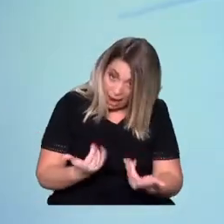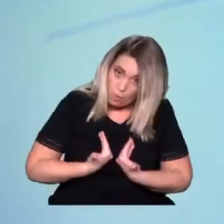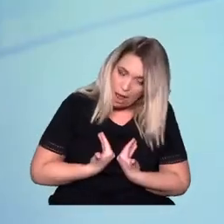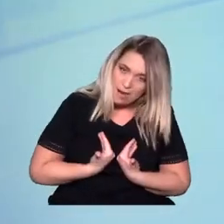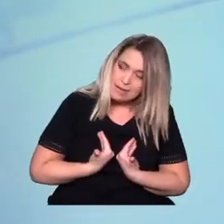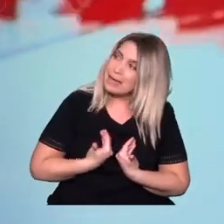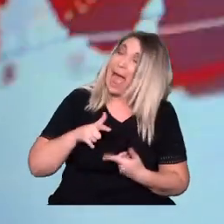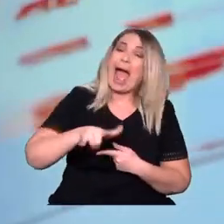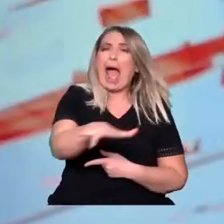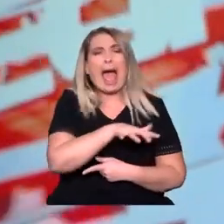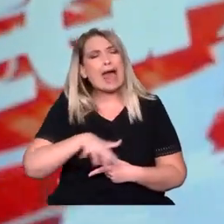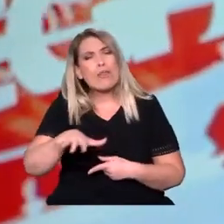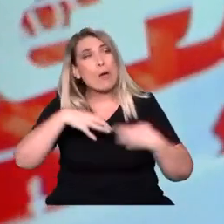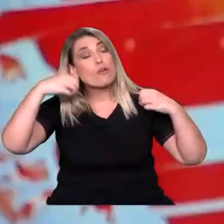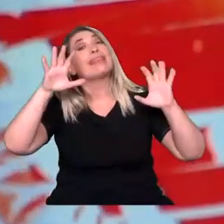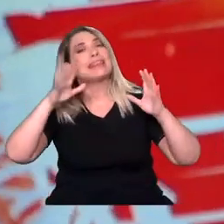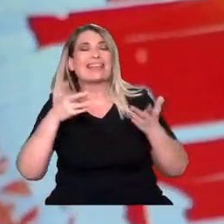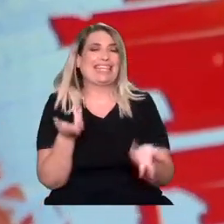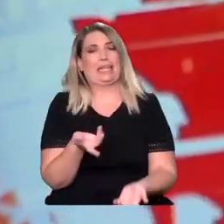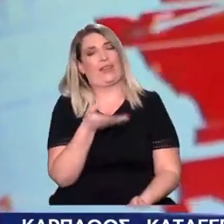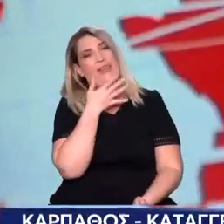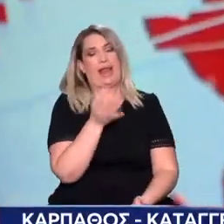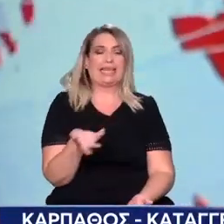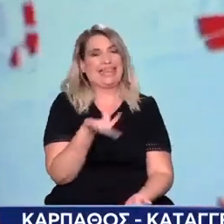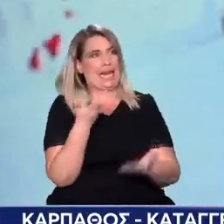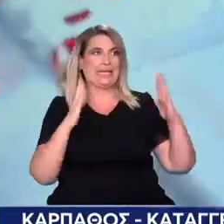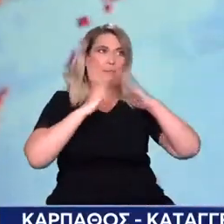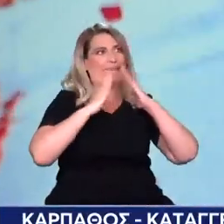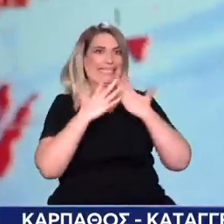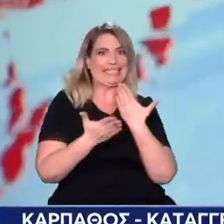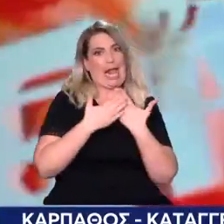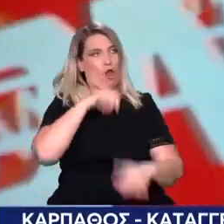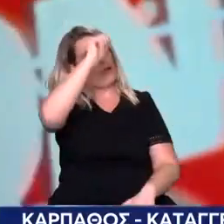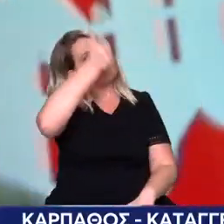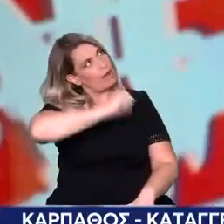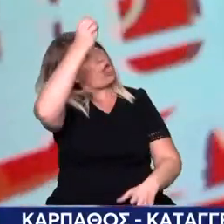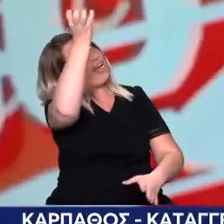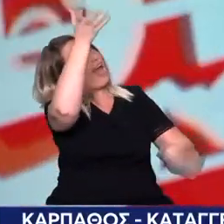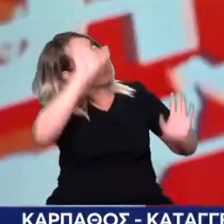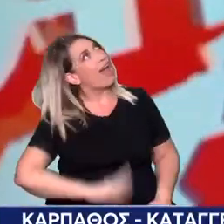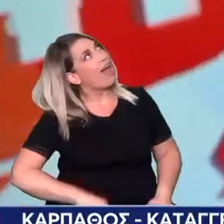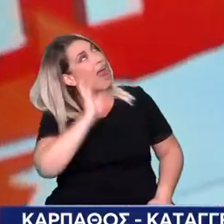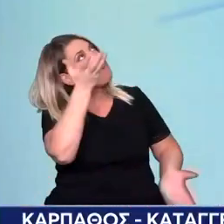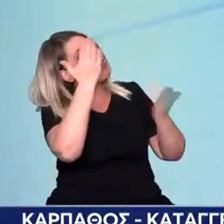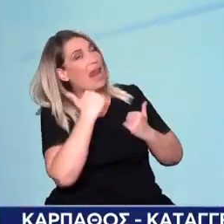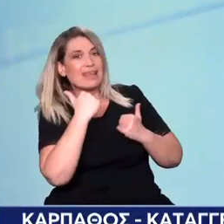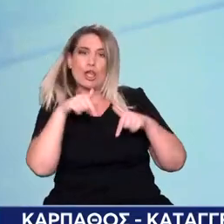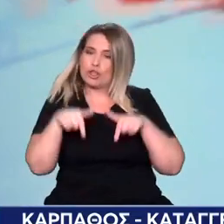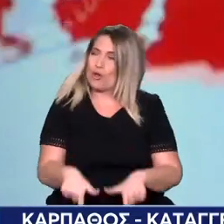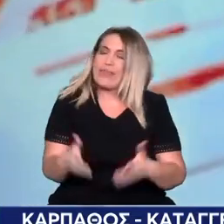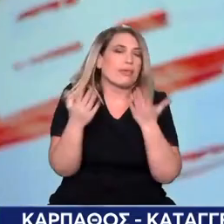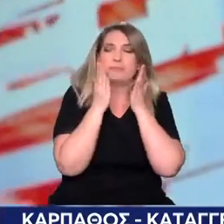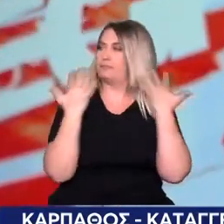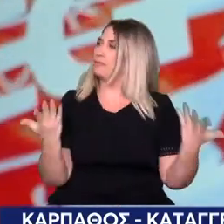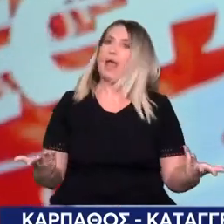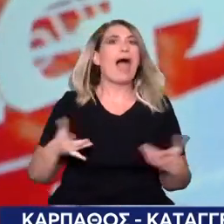Δηλαδή τι είναι τα φώτα του σαλονίου του σπιτιού που δεν δουλεύουνε. Και δεν υπάρχει εφεδρικό σύστημα σε